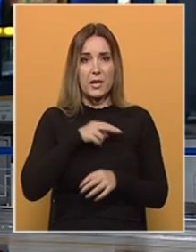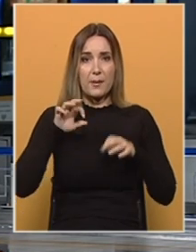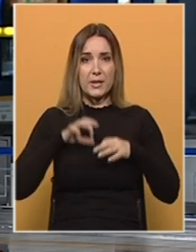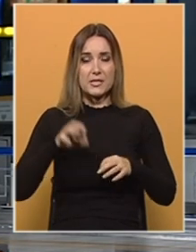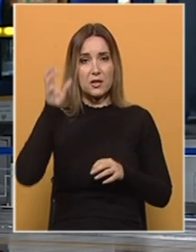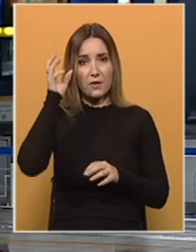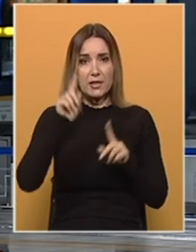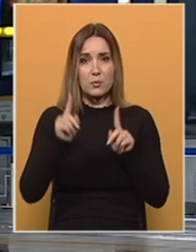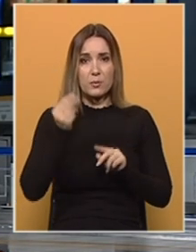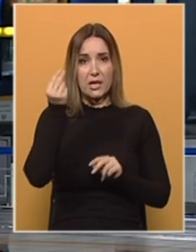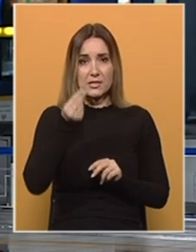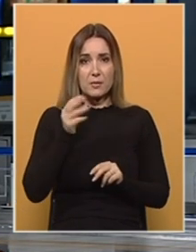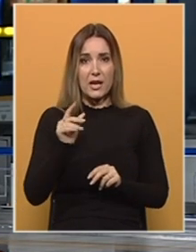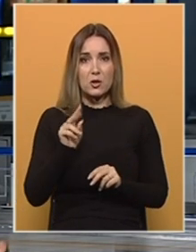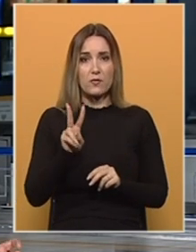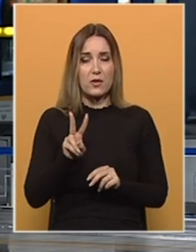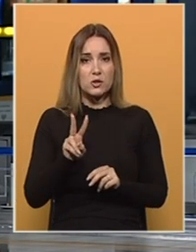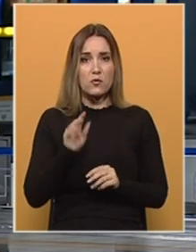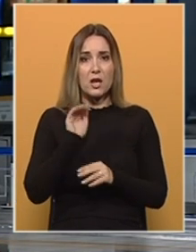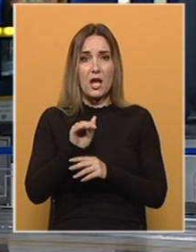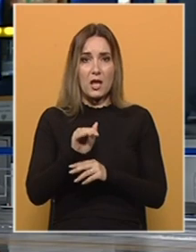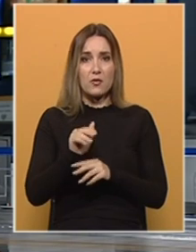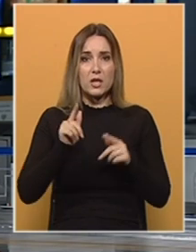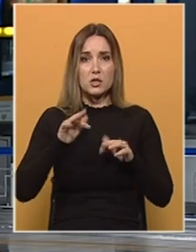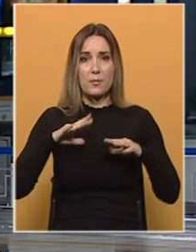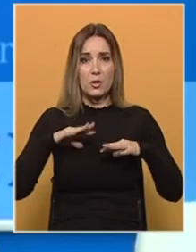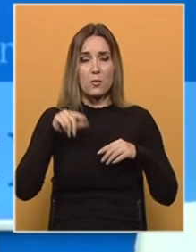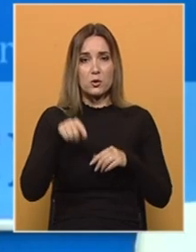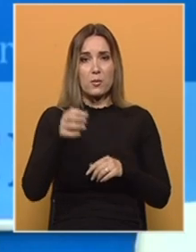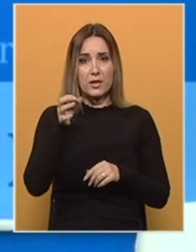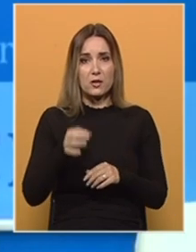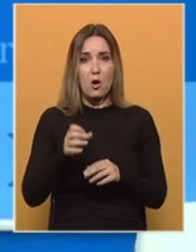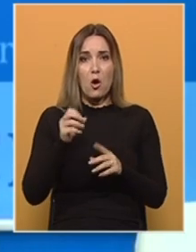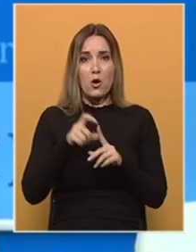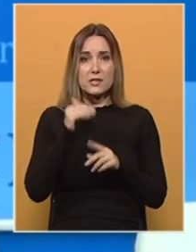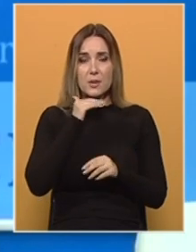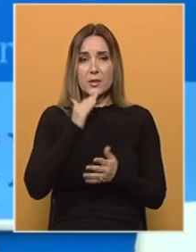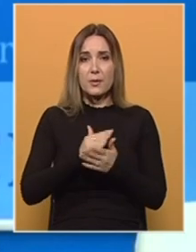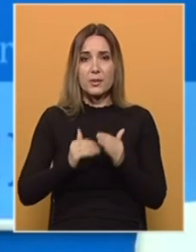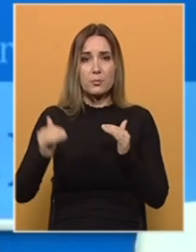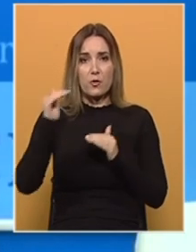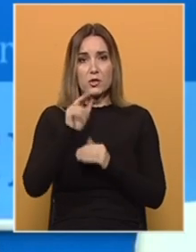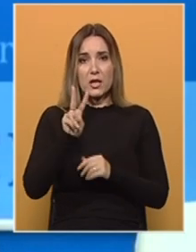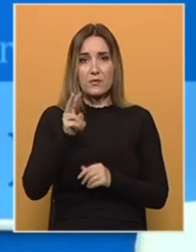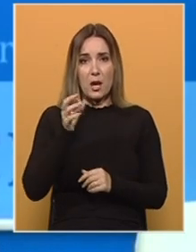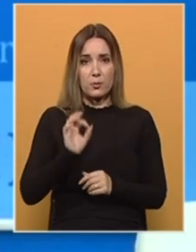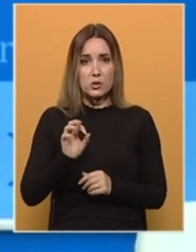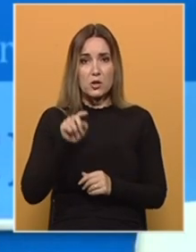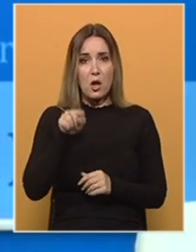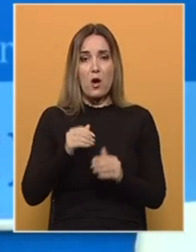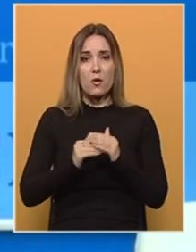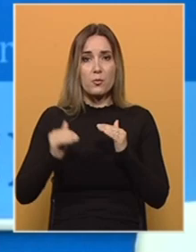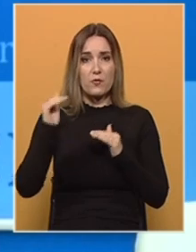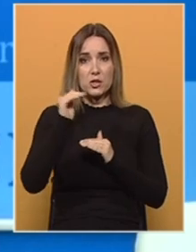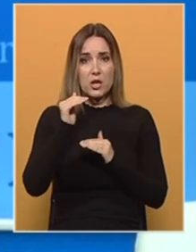Predsjednik Vlade Republike Srpske, Radovan Višković, najavio je da će mirovine u tom entitetu od rujna biti povećane za 2%. Za ovu